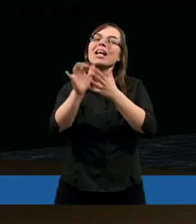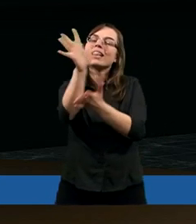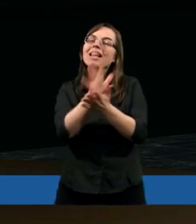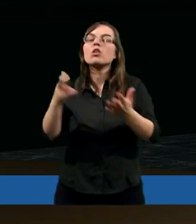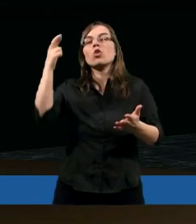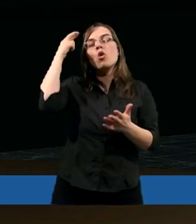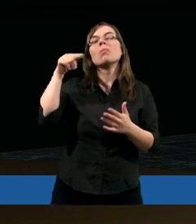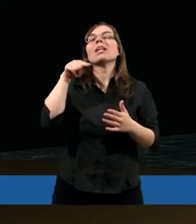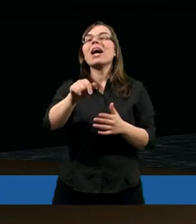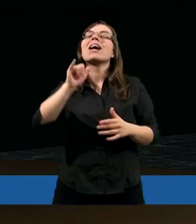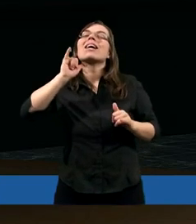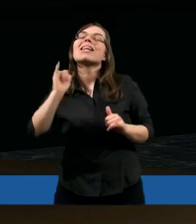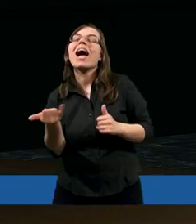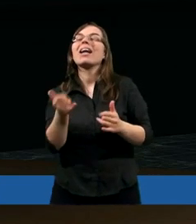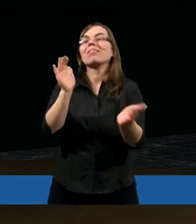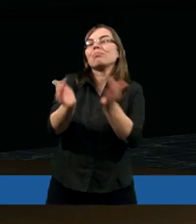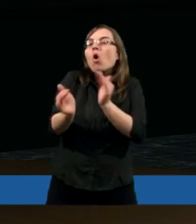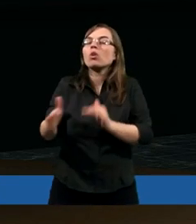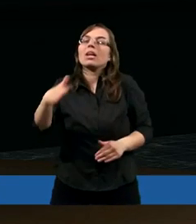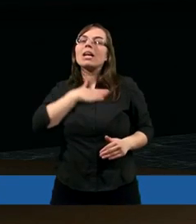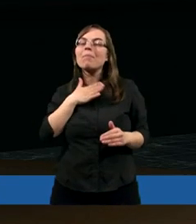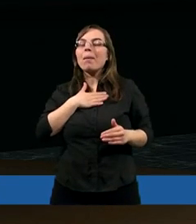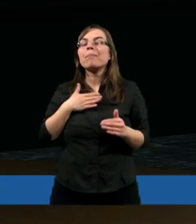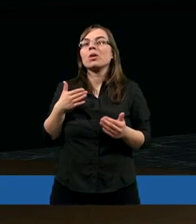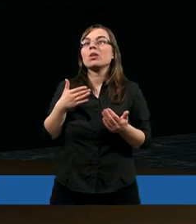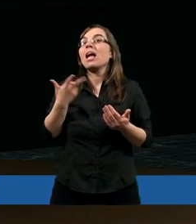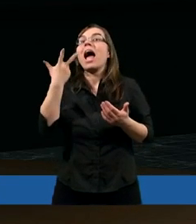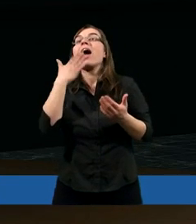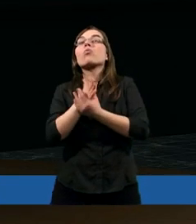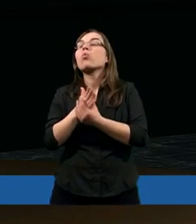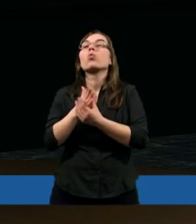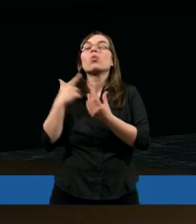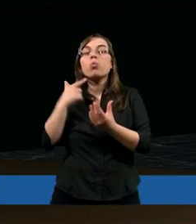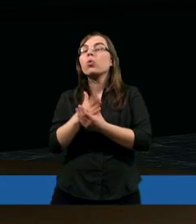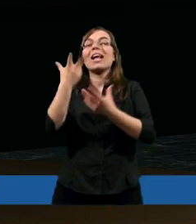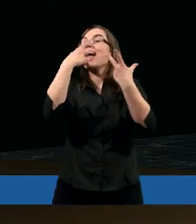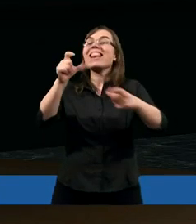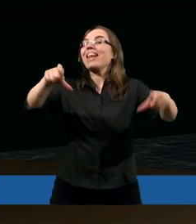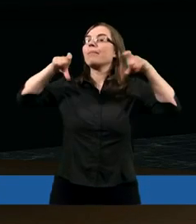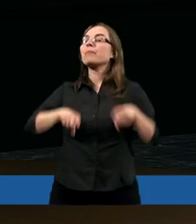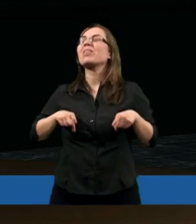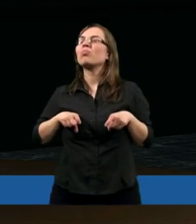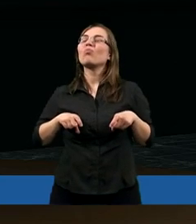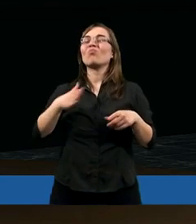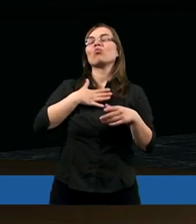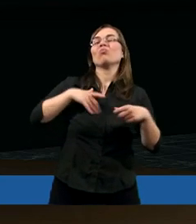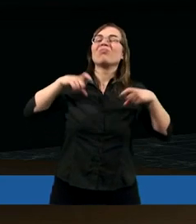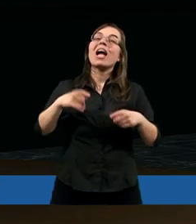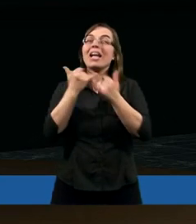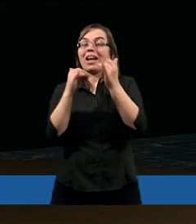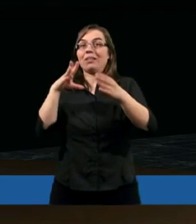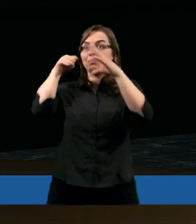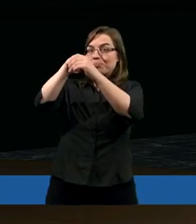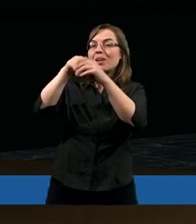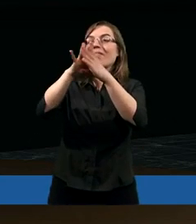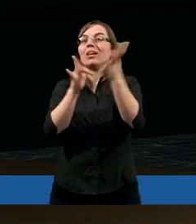zrozumienie tego, w jaki sposób mamy służyć, nie z przymusu, bo jeżeli jesteśmy w Chrystusie, to